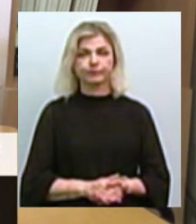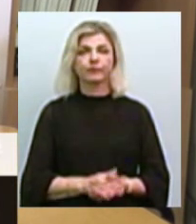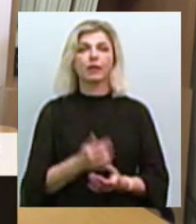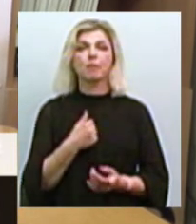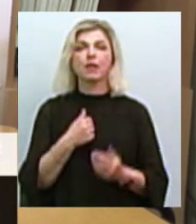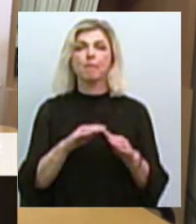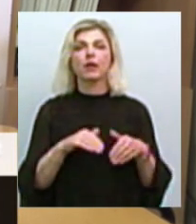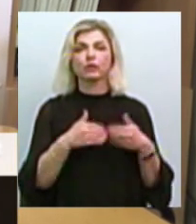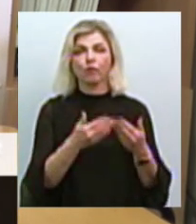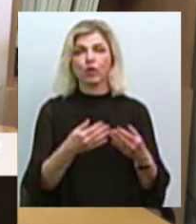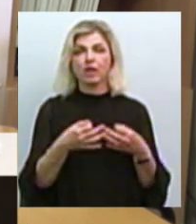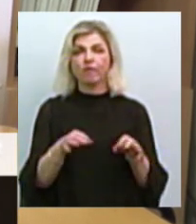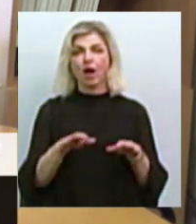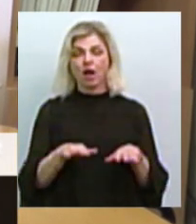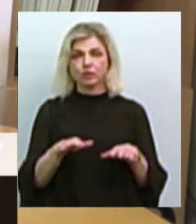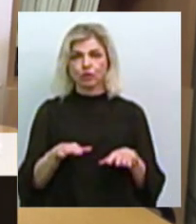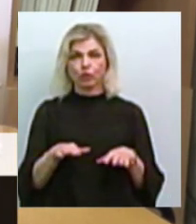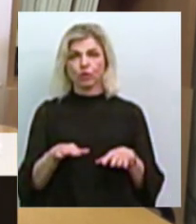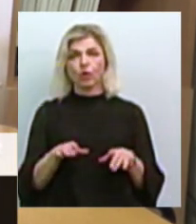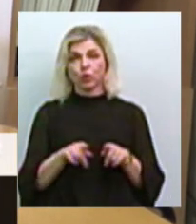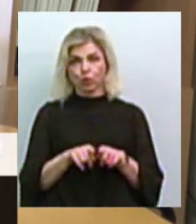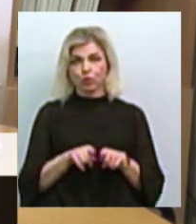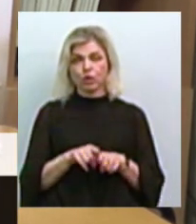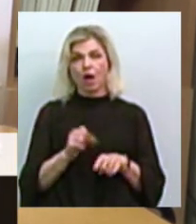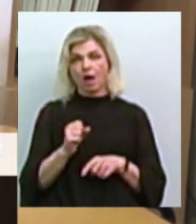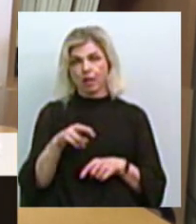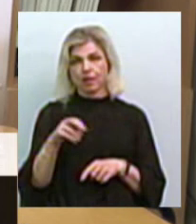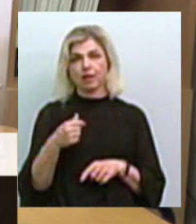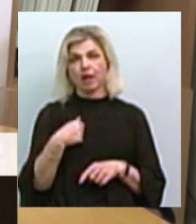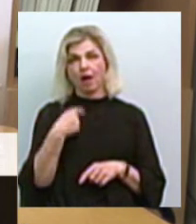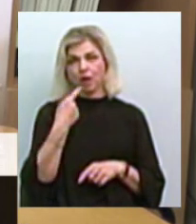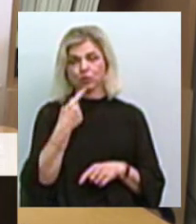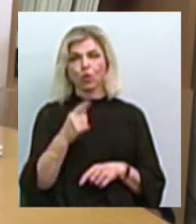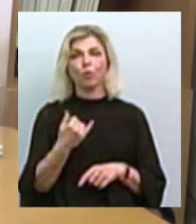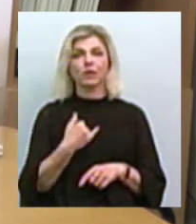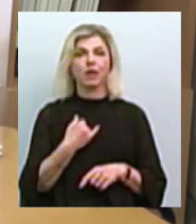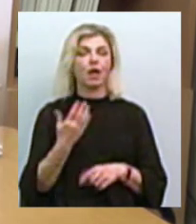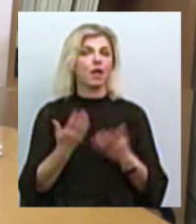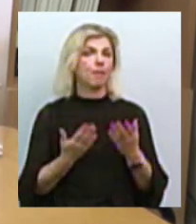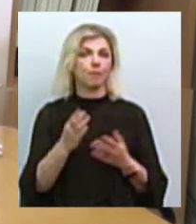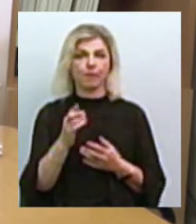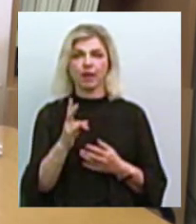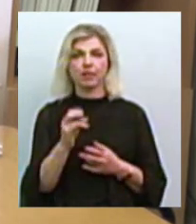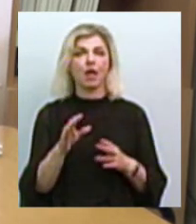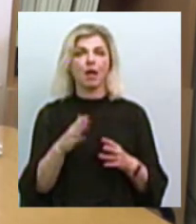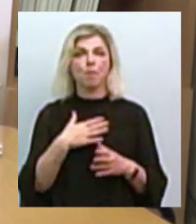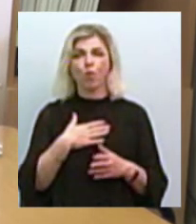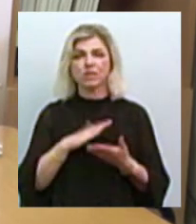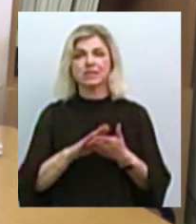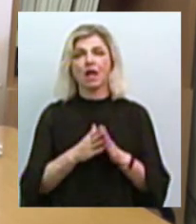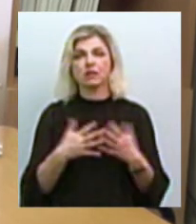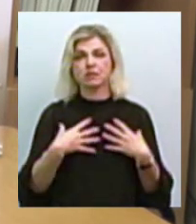вакансію теж, але я ж кажу, у мене, якби не мій стан здоров'я,